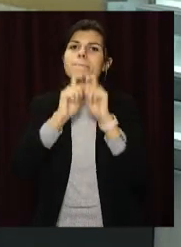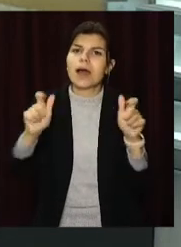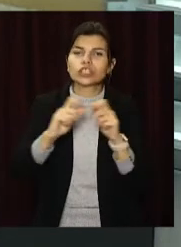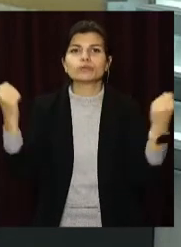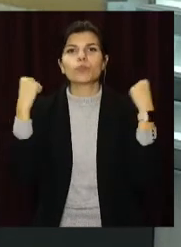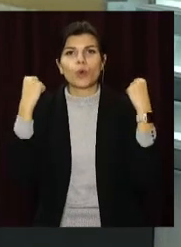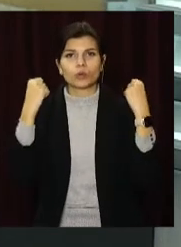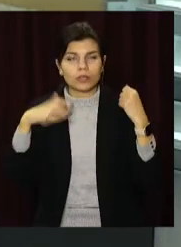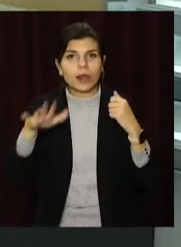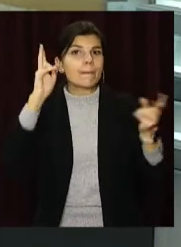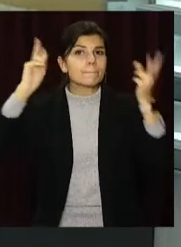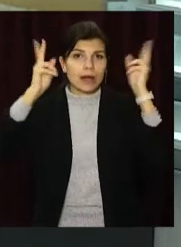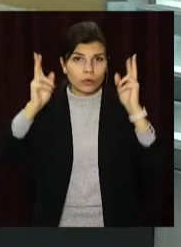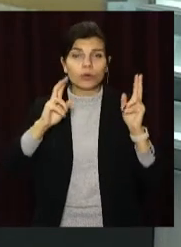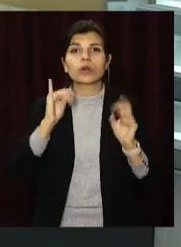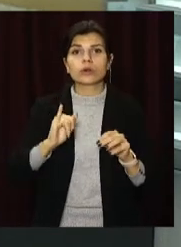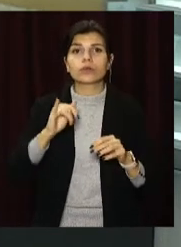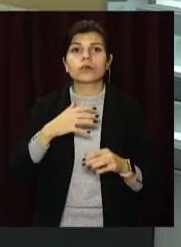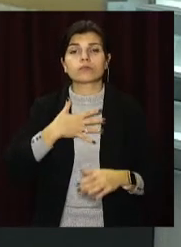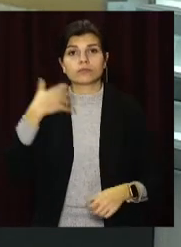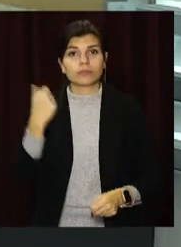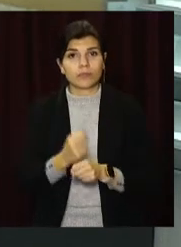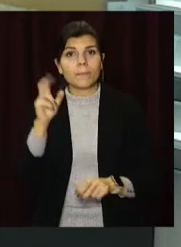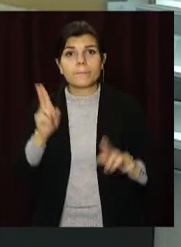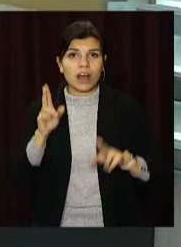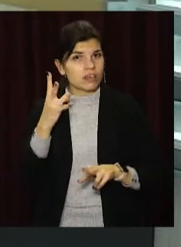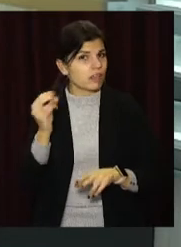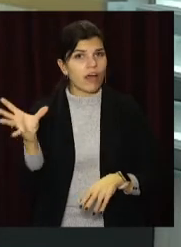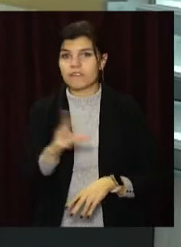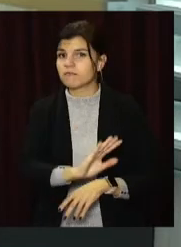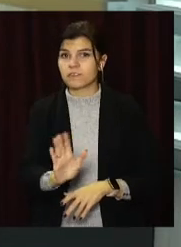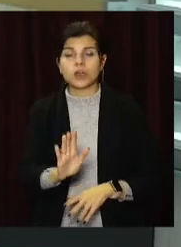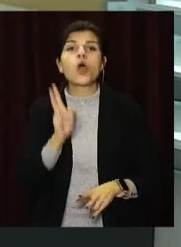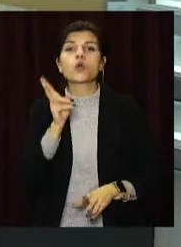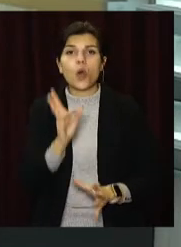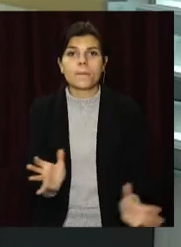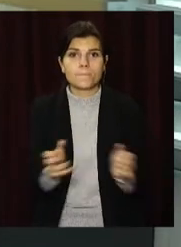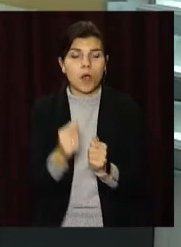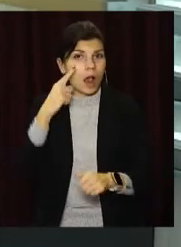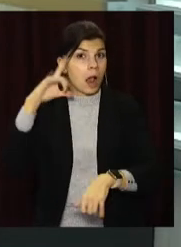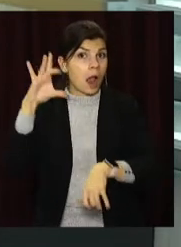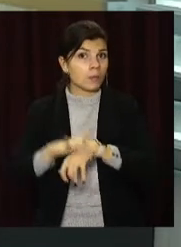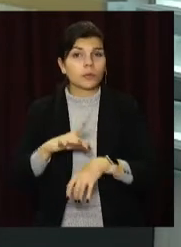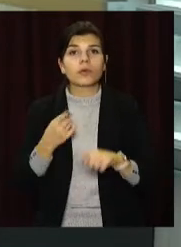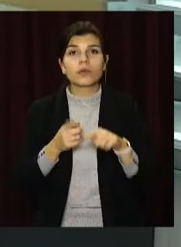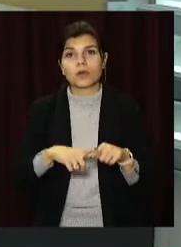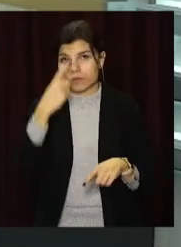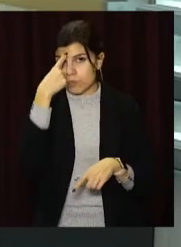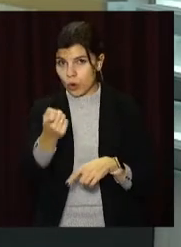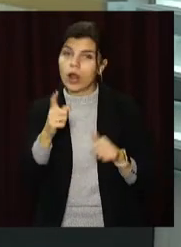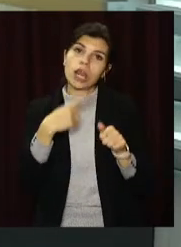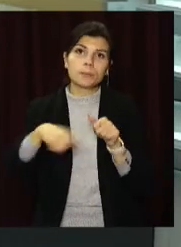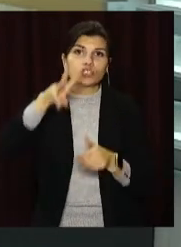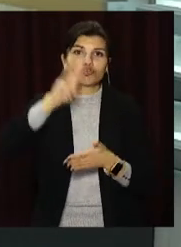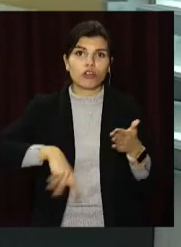спортзалах, перукарнях. Та дотримуються карантинних правил не всі. Кого ж спіймали на гарячому, отримує попередження або